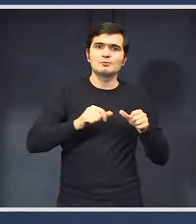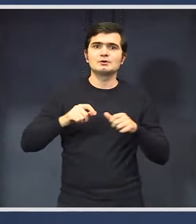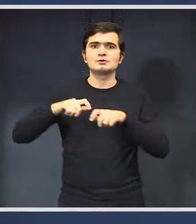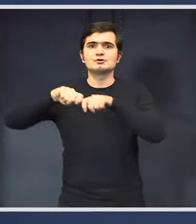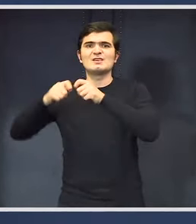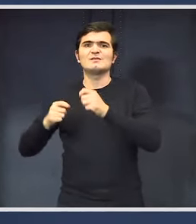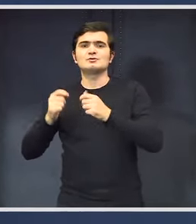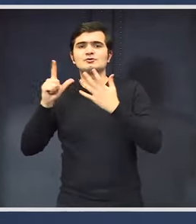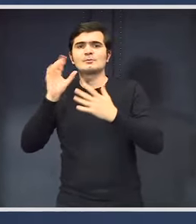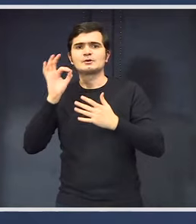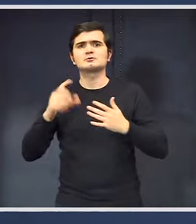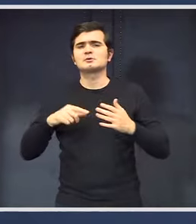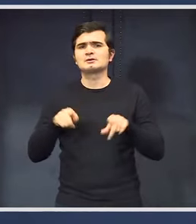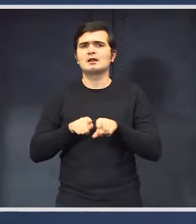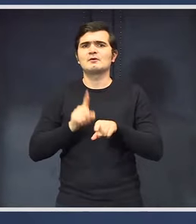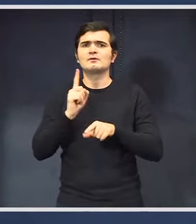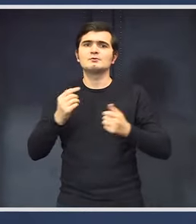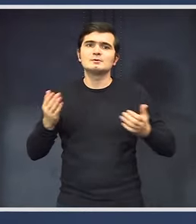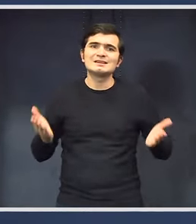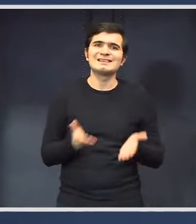un stimul puternic în economie.